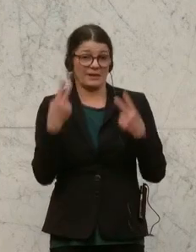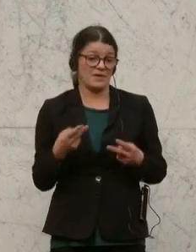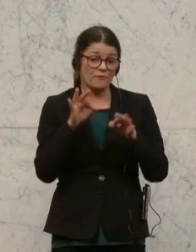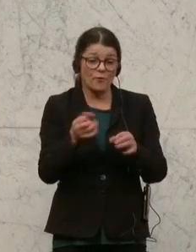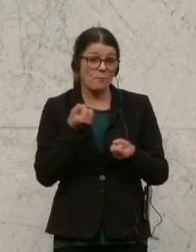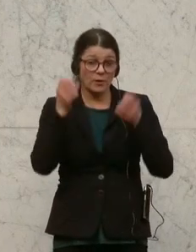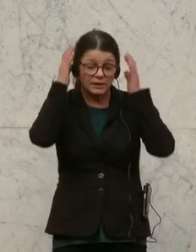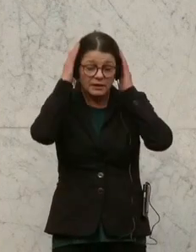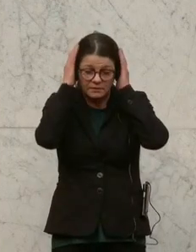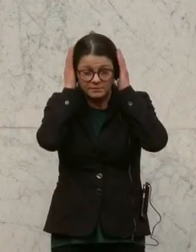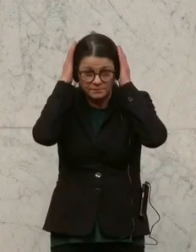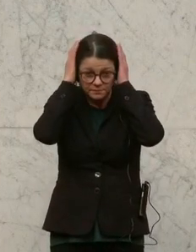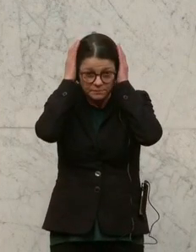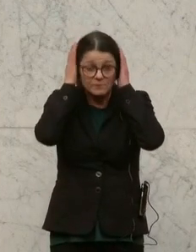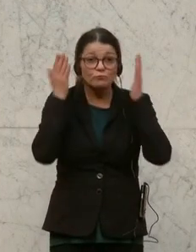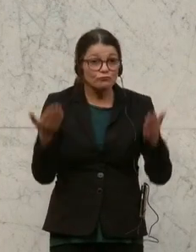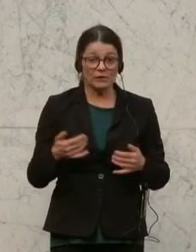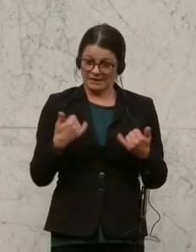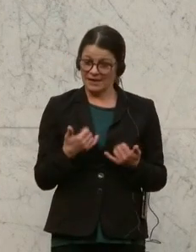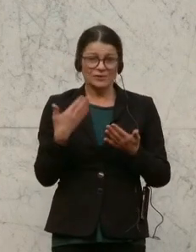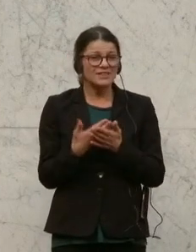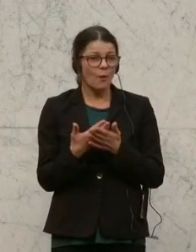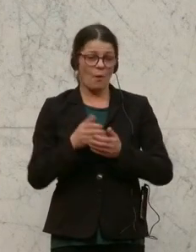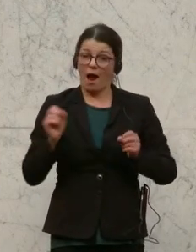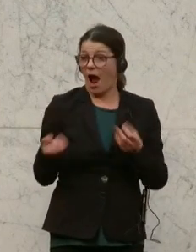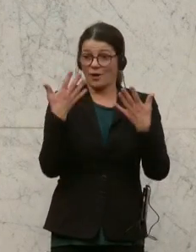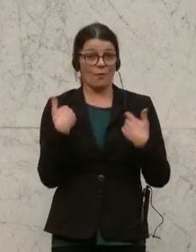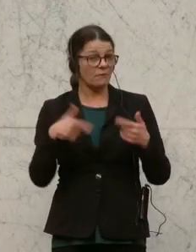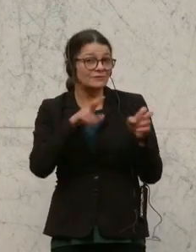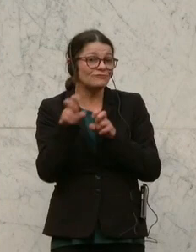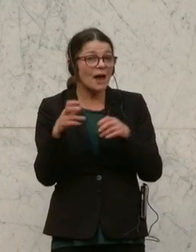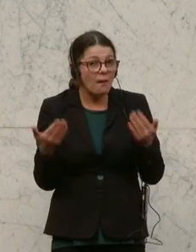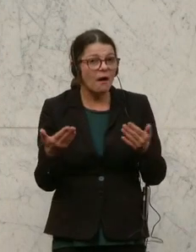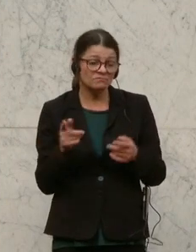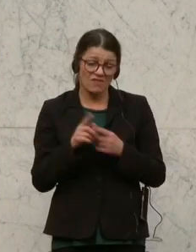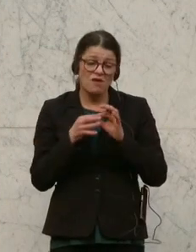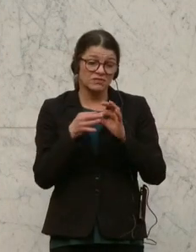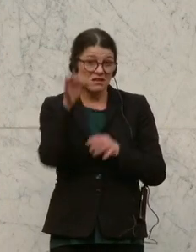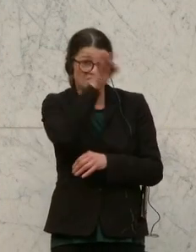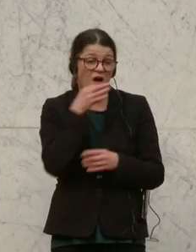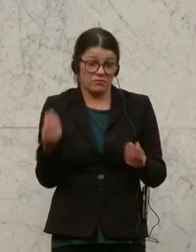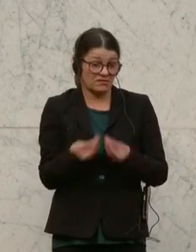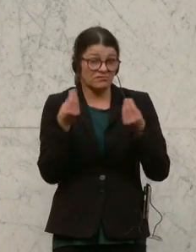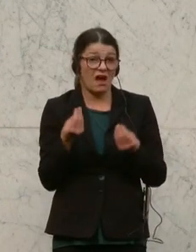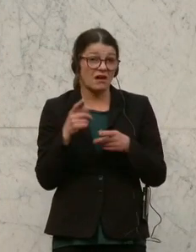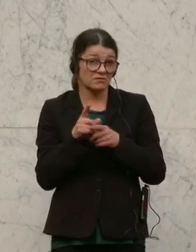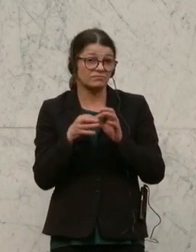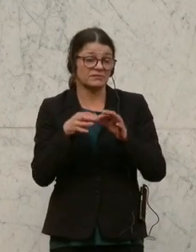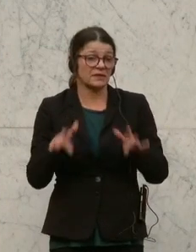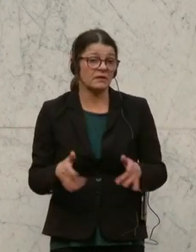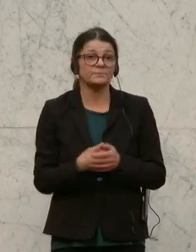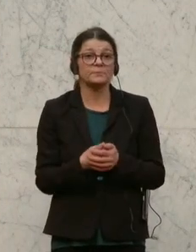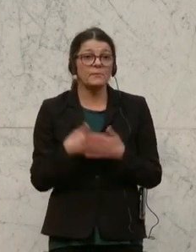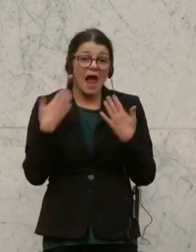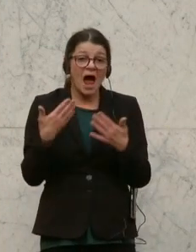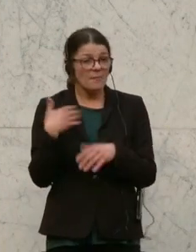Susanne Fürst von der FPÖ ist am Wort. es jetzt so top aktuell wird, dieses Thema ist ja einem traurigen Anlass geschuldet. Aber ich finde,